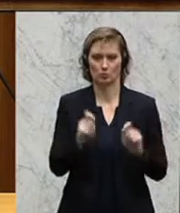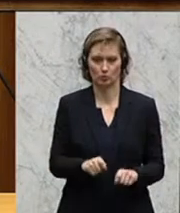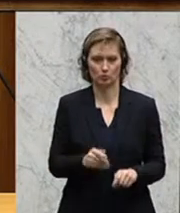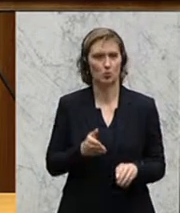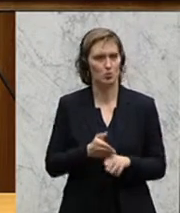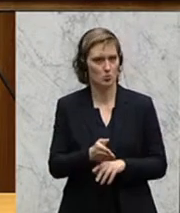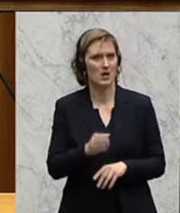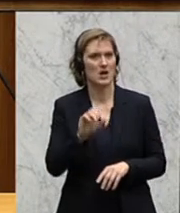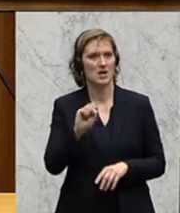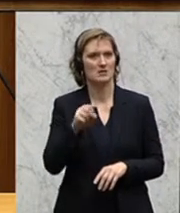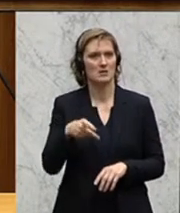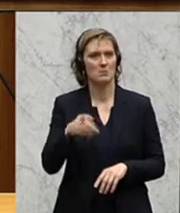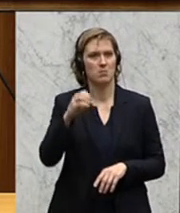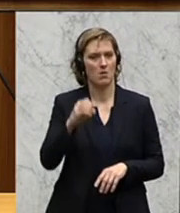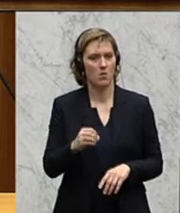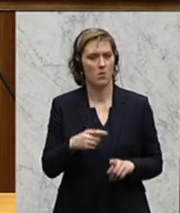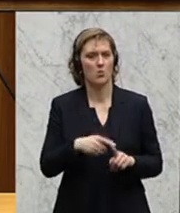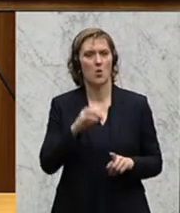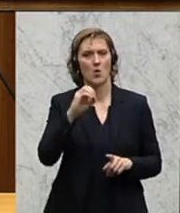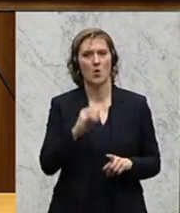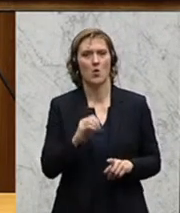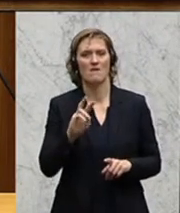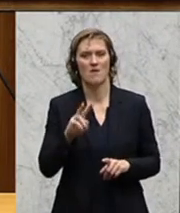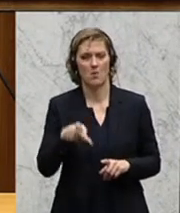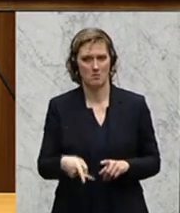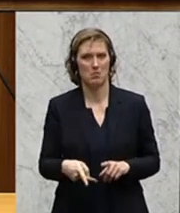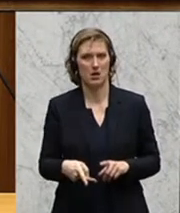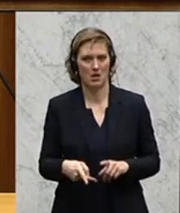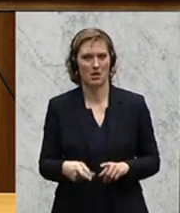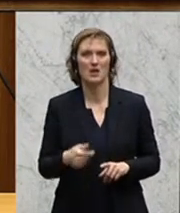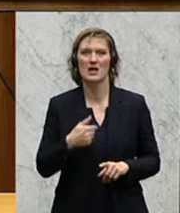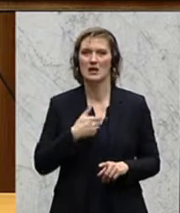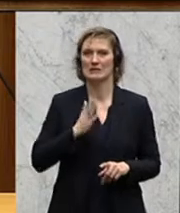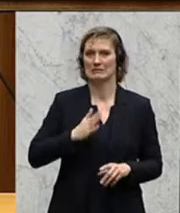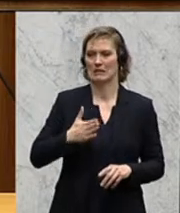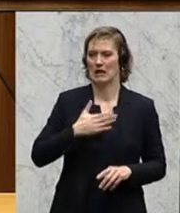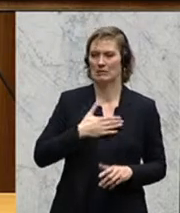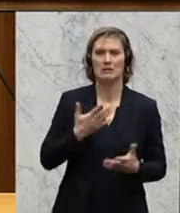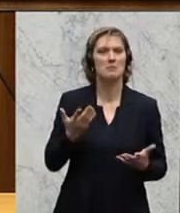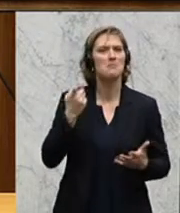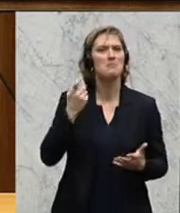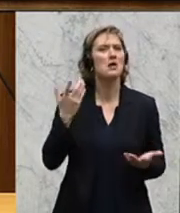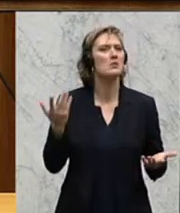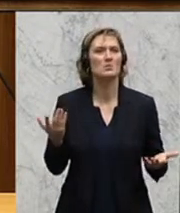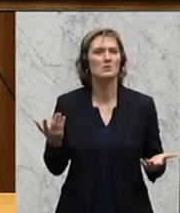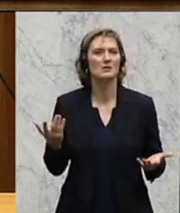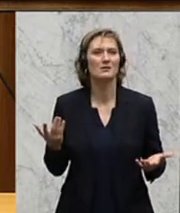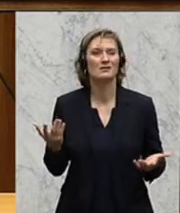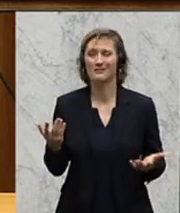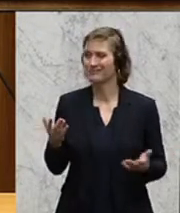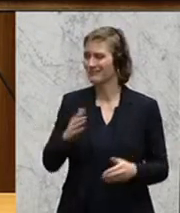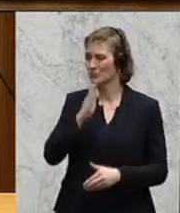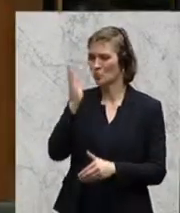durch SPÖ und ÖVP, wir unsererseits, und ich werde es auch in weiterer Folge begründen, sind der Meinung, dass wir die